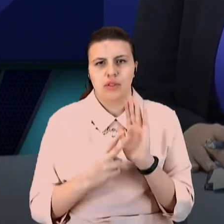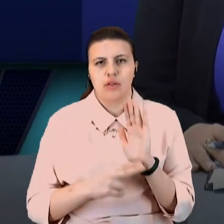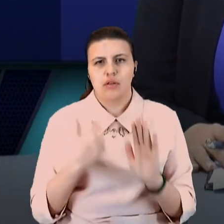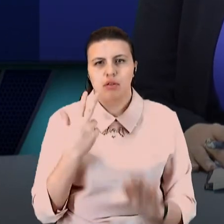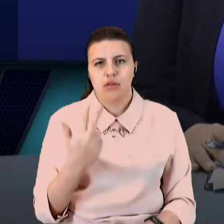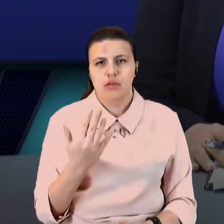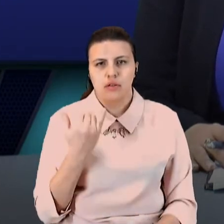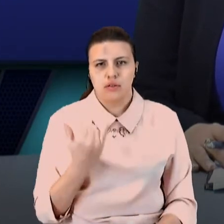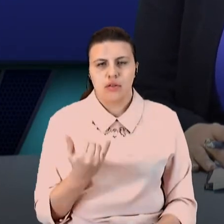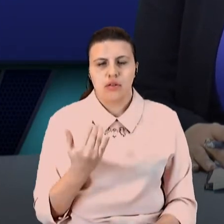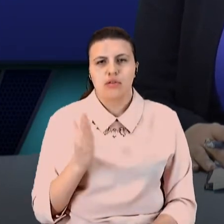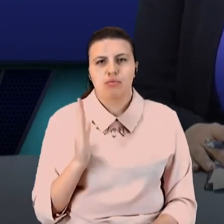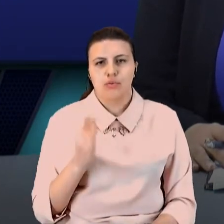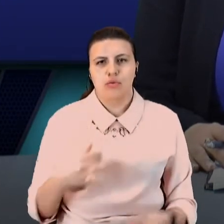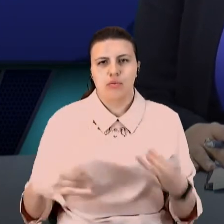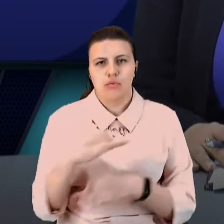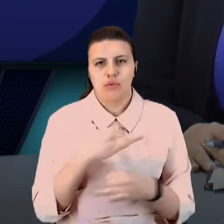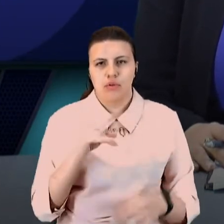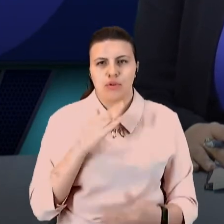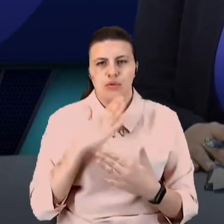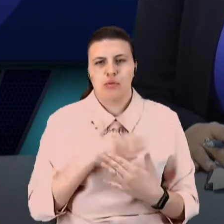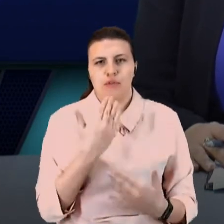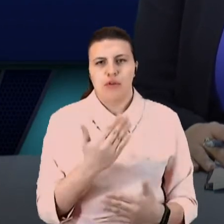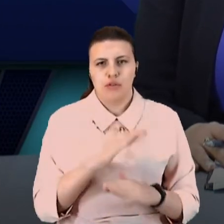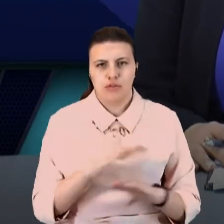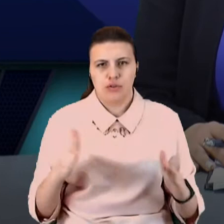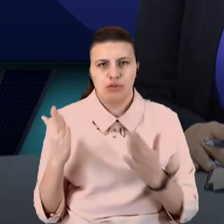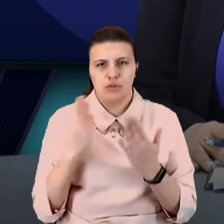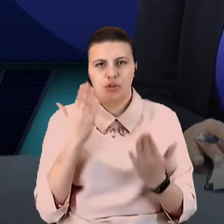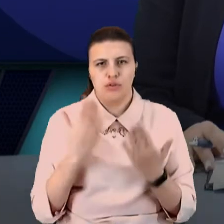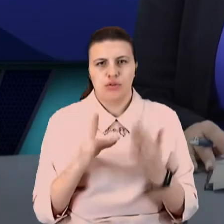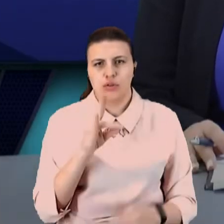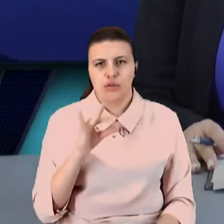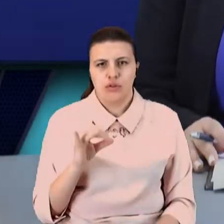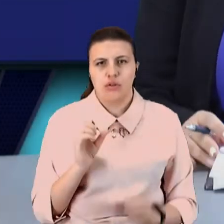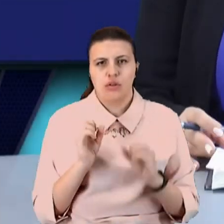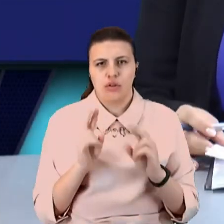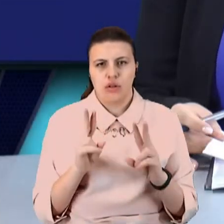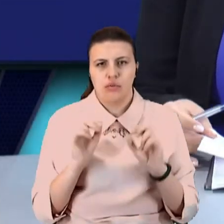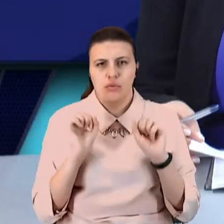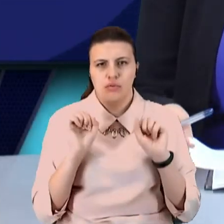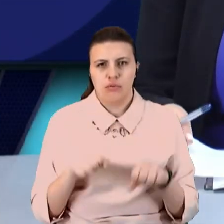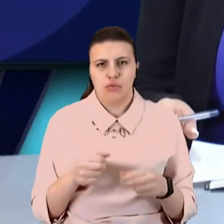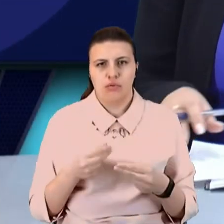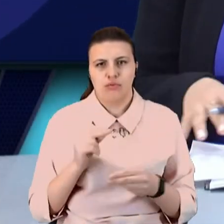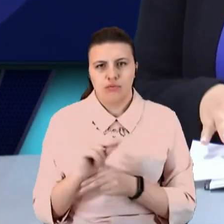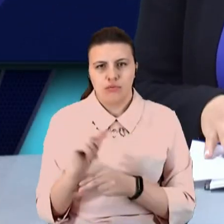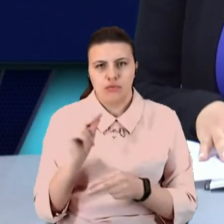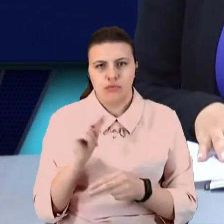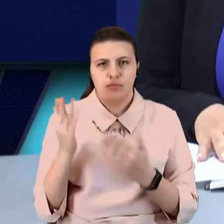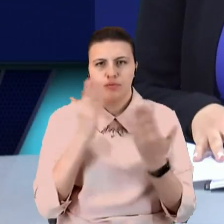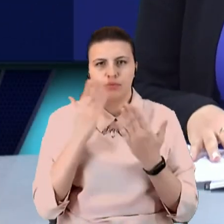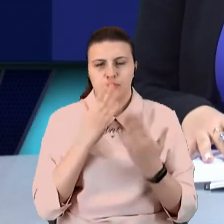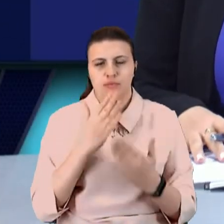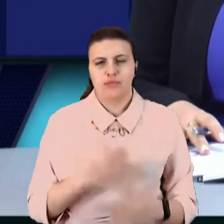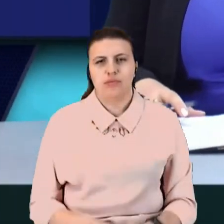обговорювати, чи люблять ваші діти читати. Якщо ні, то як все ж таки ми можемо перевчити дитину до читання. І з нами